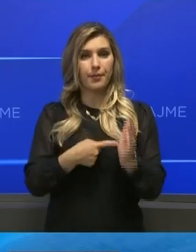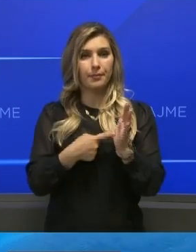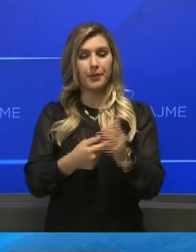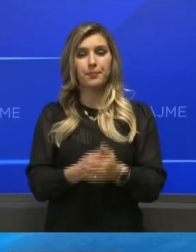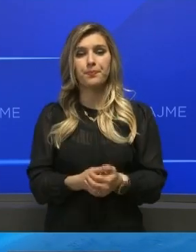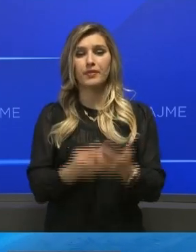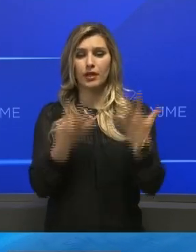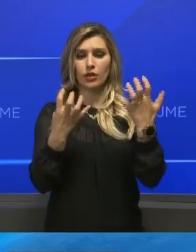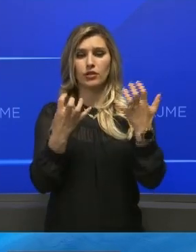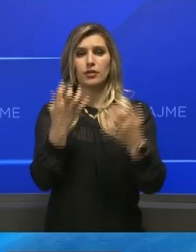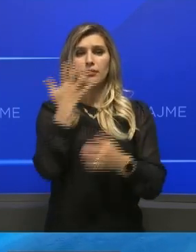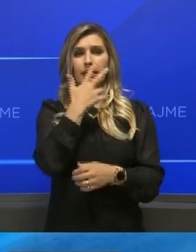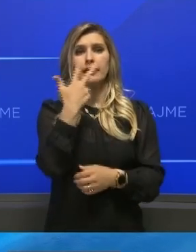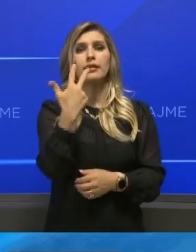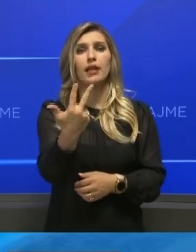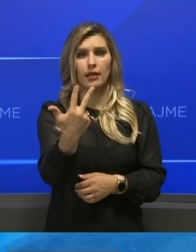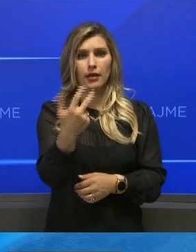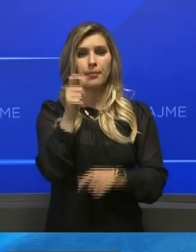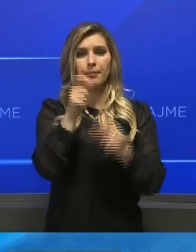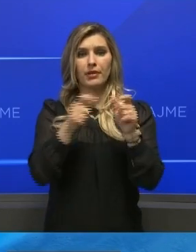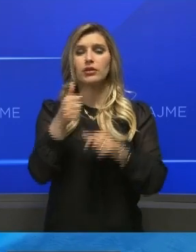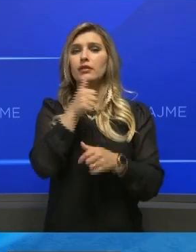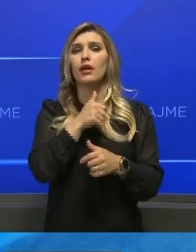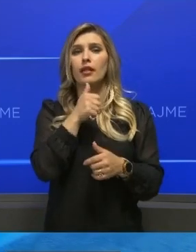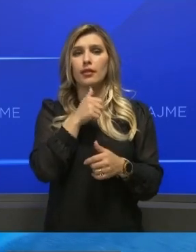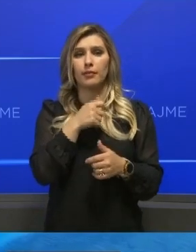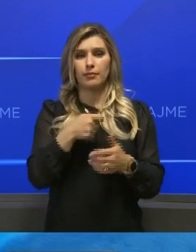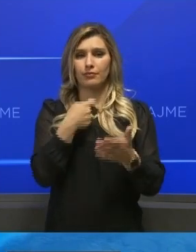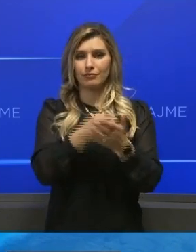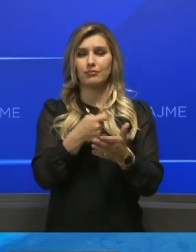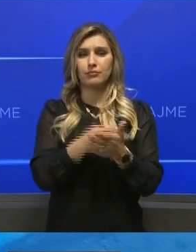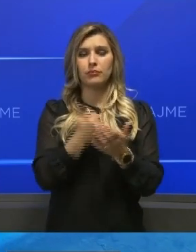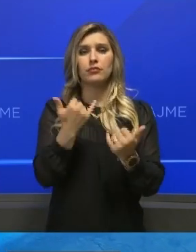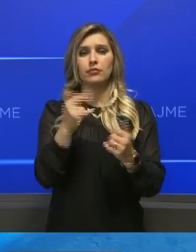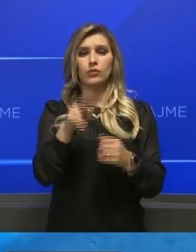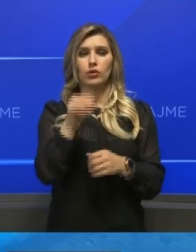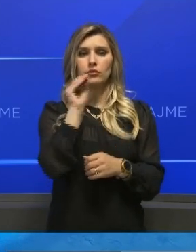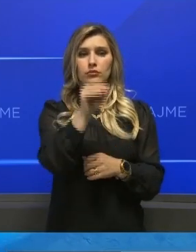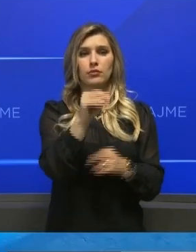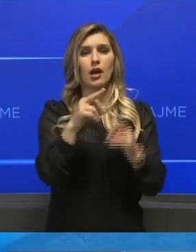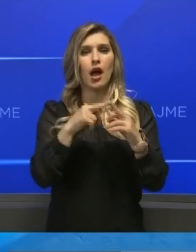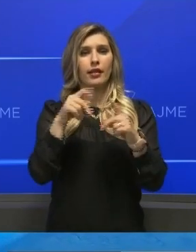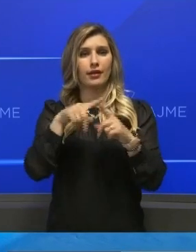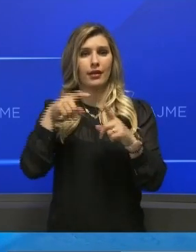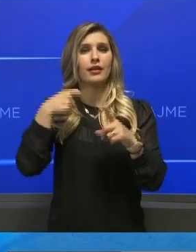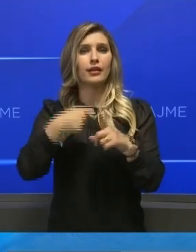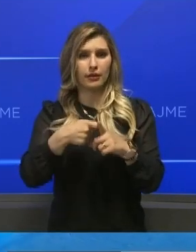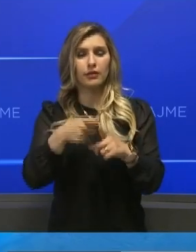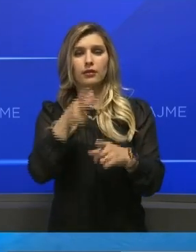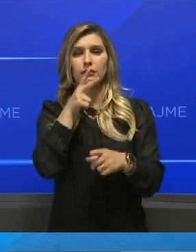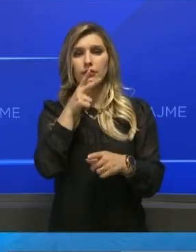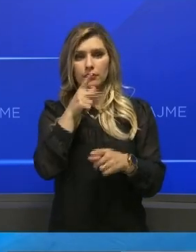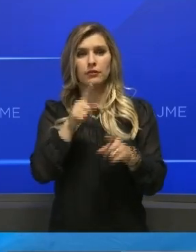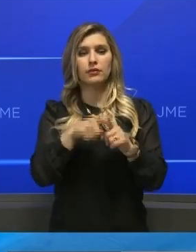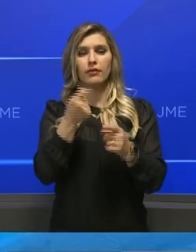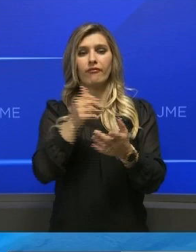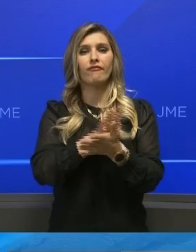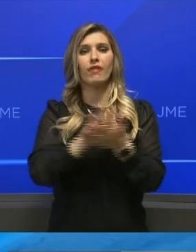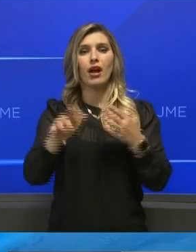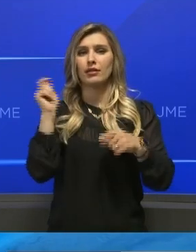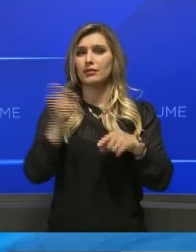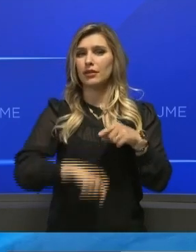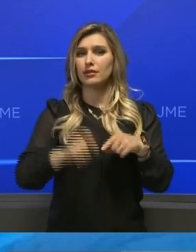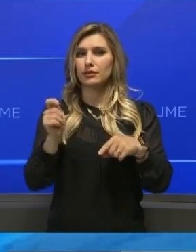tjetër, nënë qëntë e pëstë djetë e tretat një paguës dhere me tani kanë aplikuar pranë administratës të statimore të Kosovës për të përfituar nga falja e